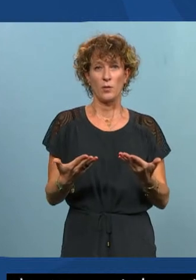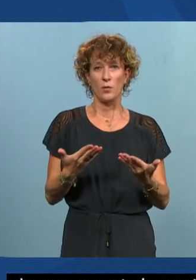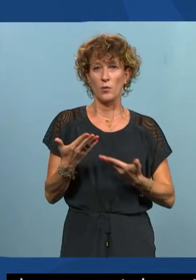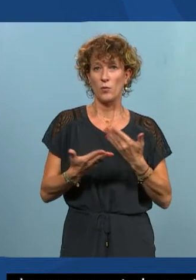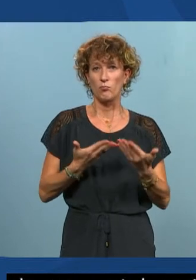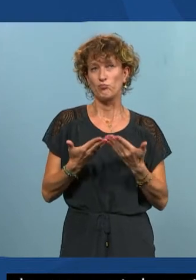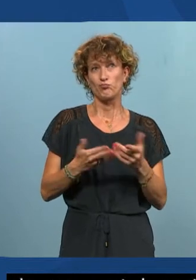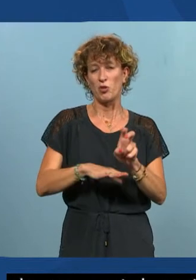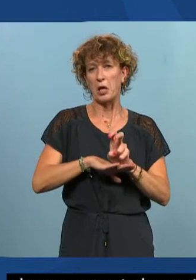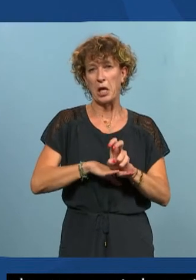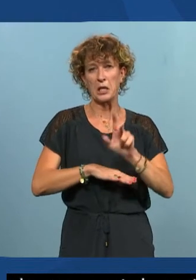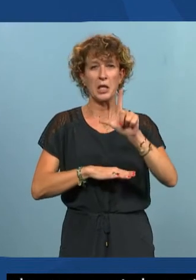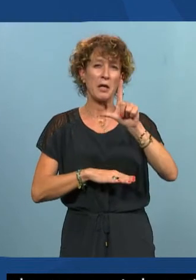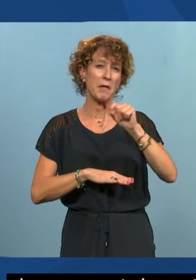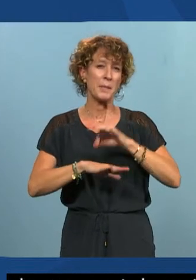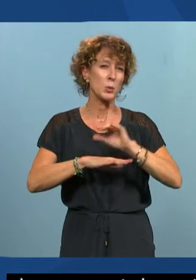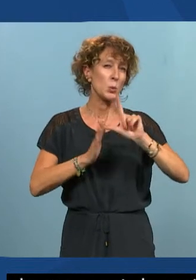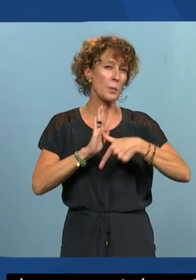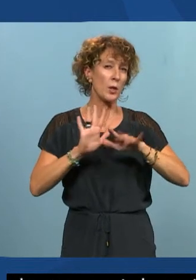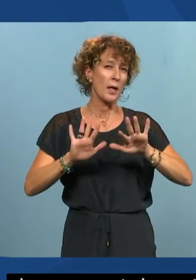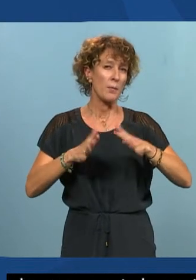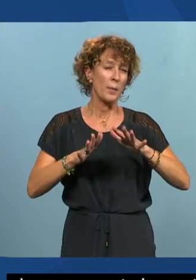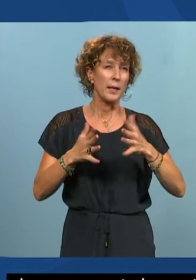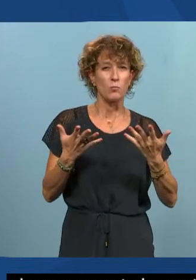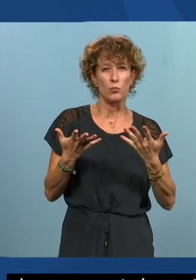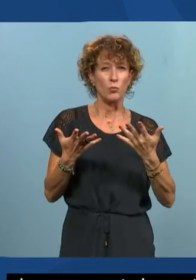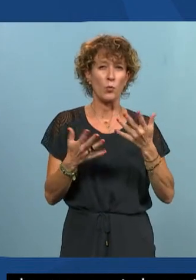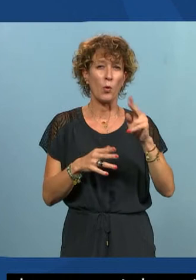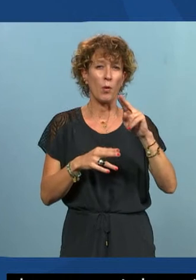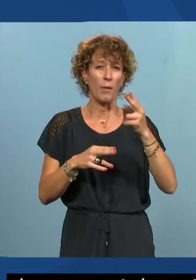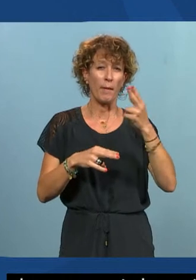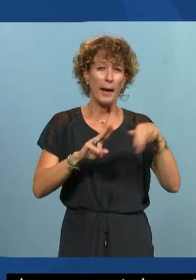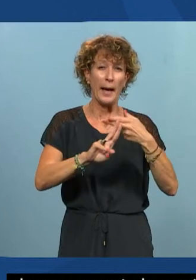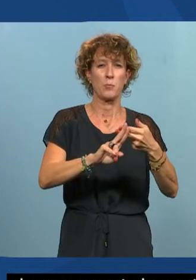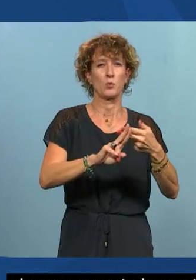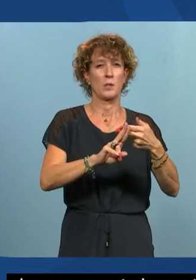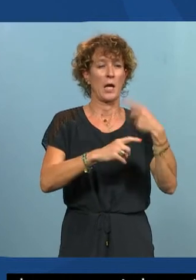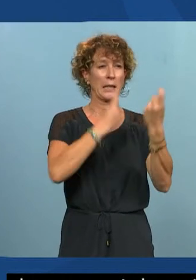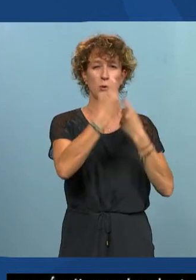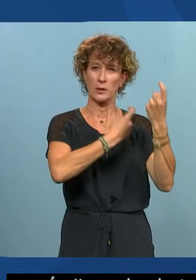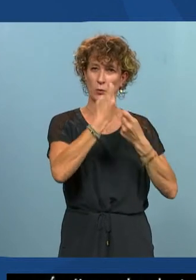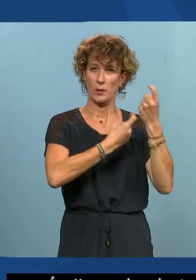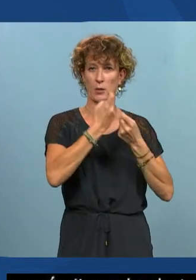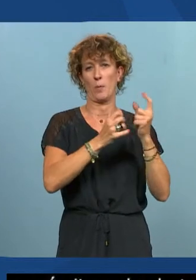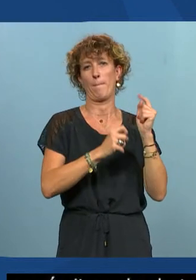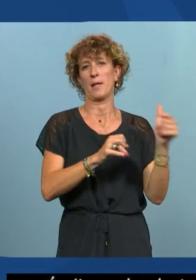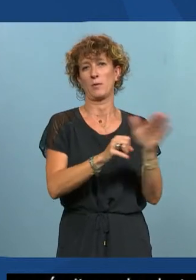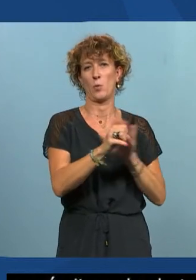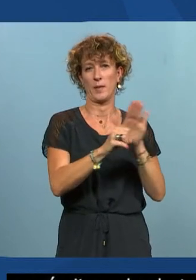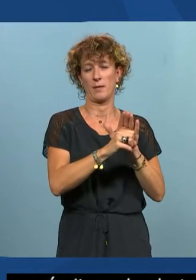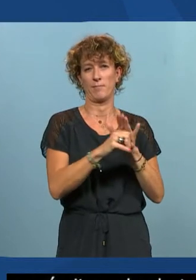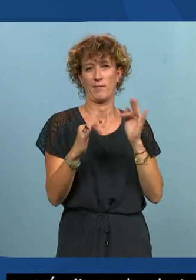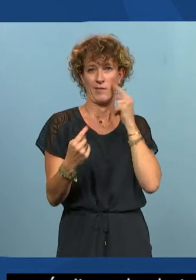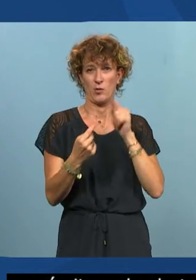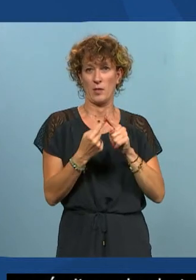On se garde 20 minutes, une demi-heure pour essayer de répondre à presque toutes les questions que vous nous poserez sur le sujet qu'on va aborder